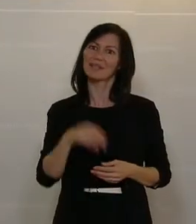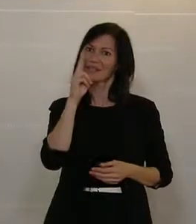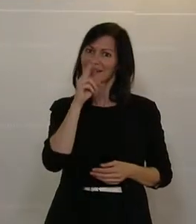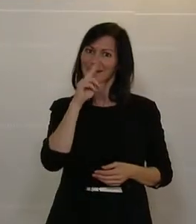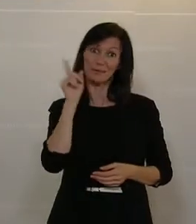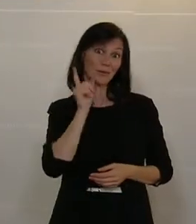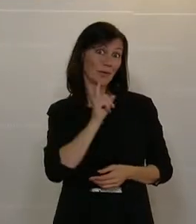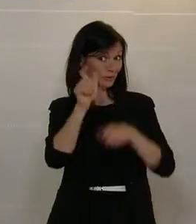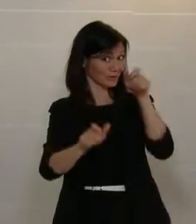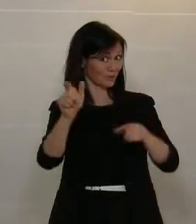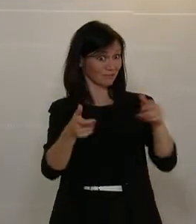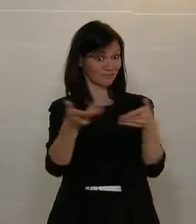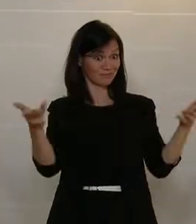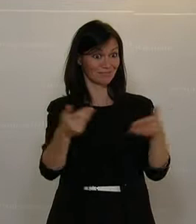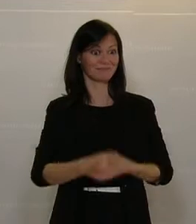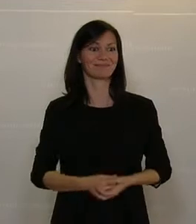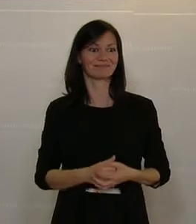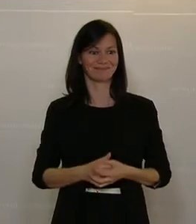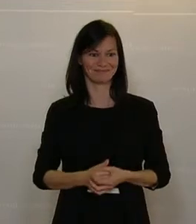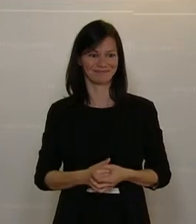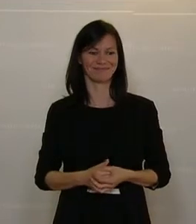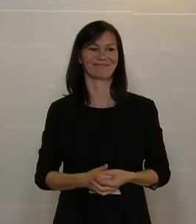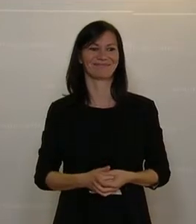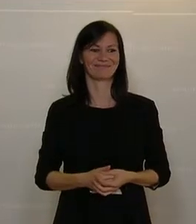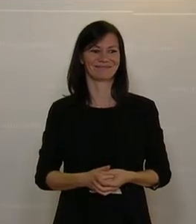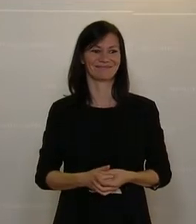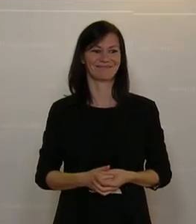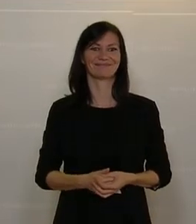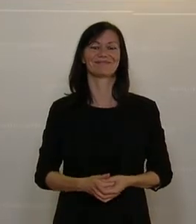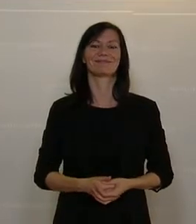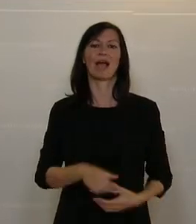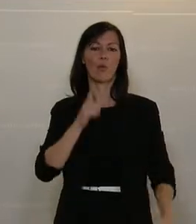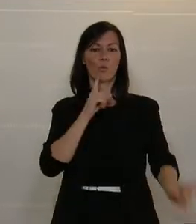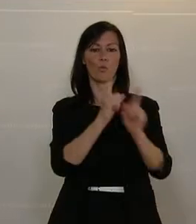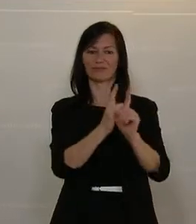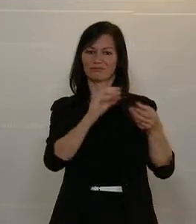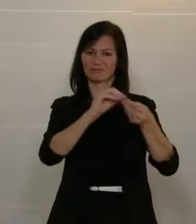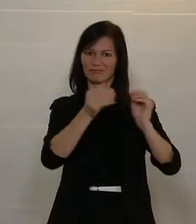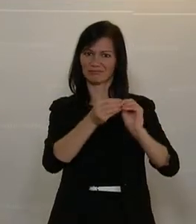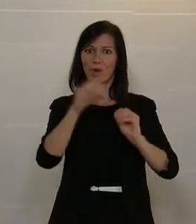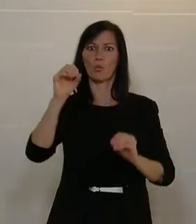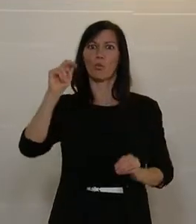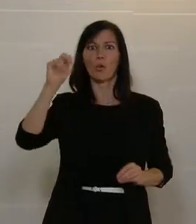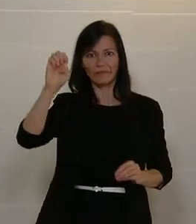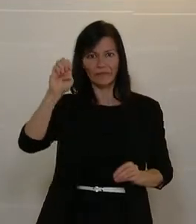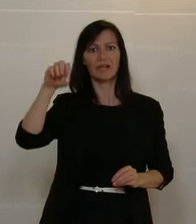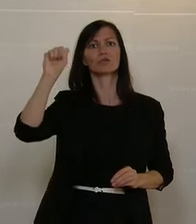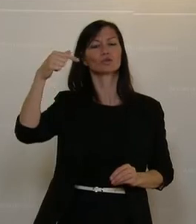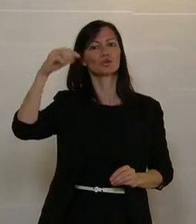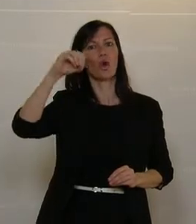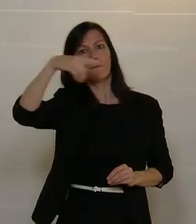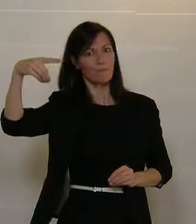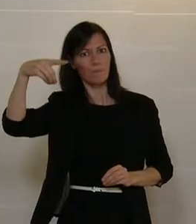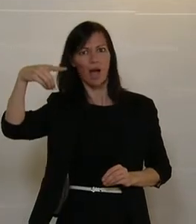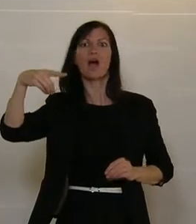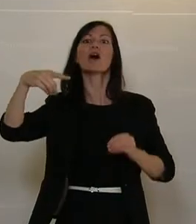liebe gehörlose Menschen. One-Stop-Shop ist ein Begriff, den wir alle schon oft gehört haben. Zum Verständnis